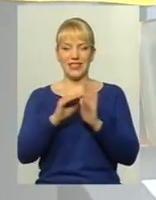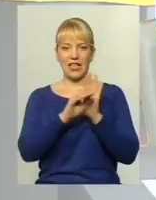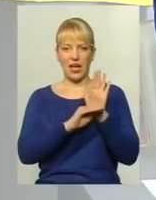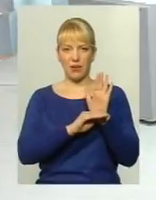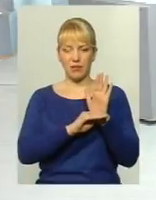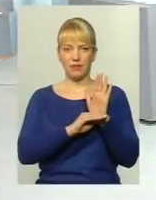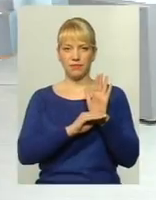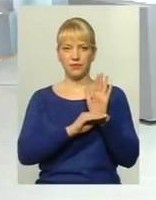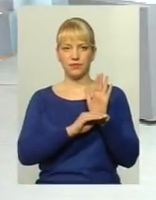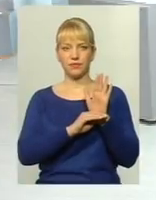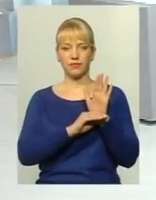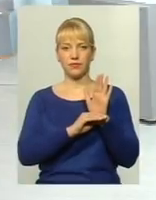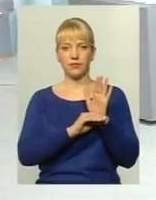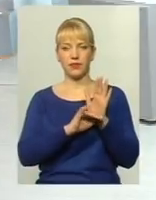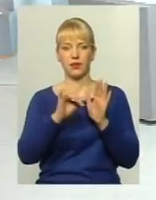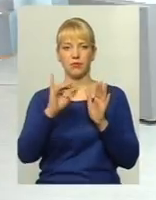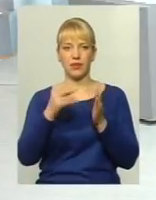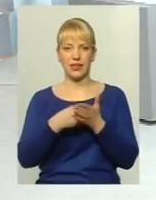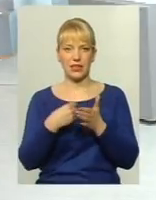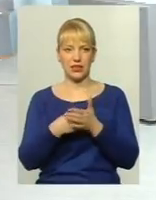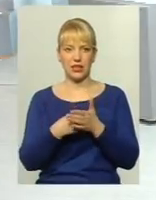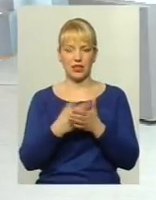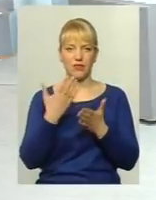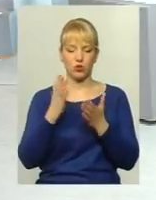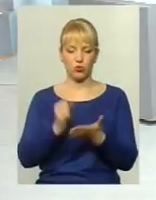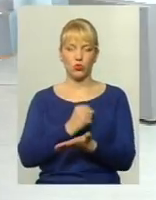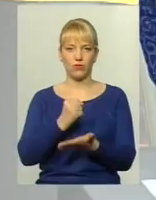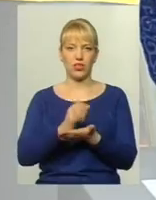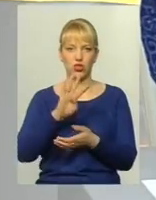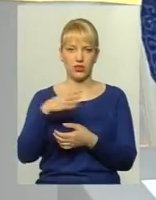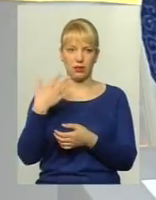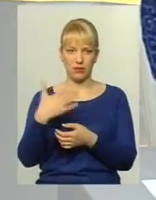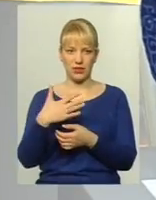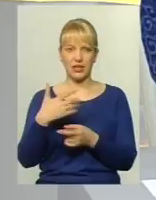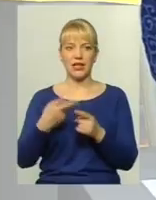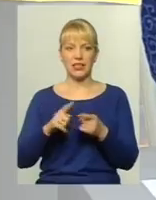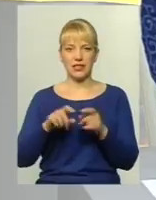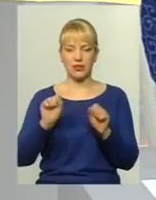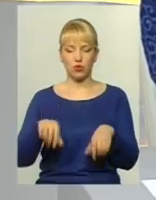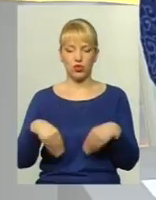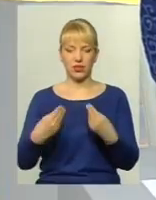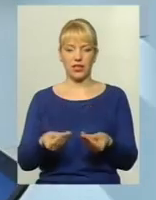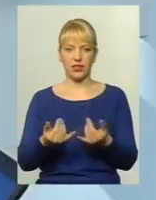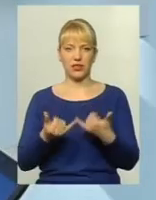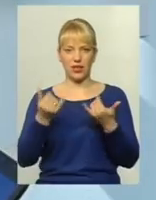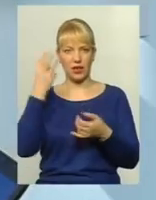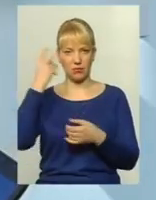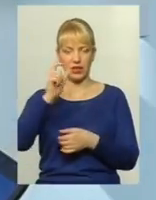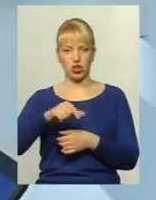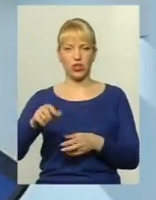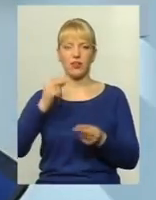і при тарифі, навіть якщо він буде ухвалений 4,50, це зможе дати для хмельничан